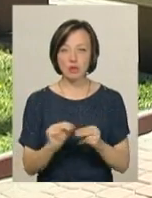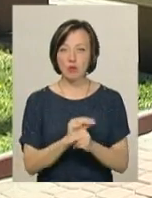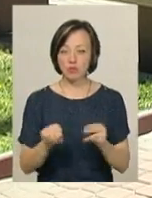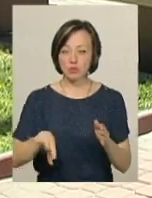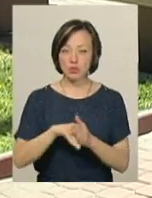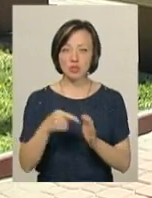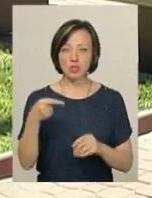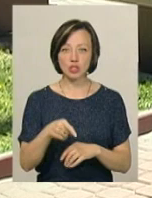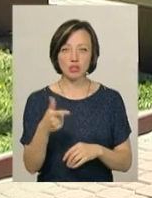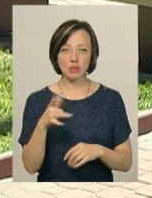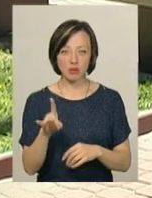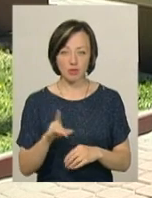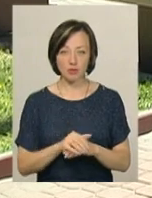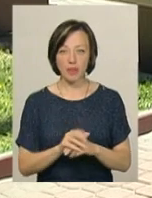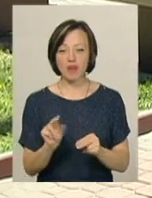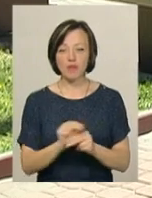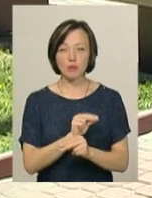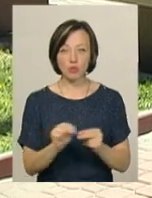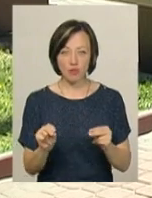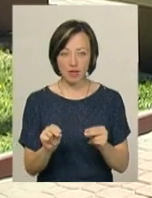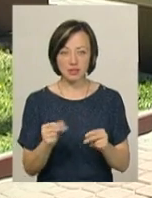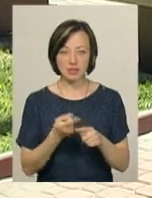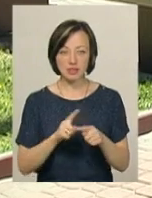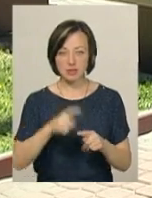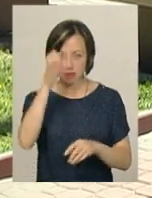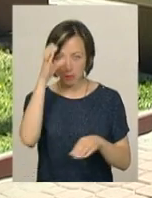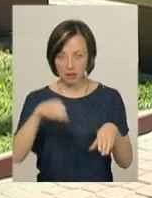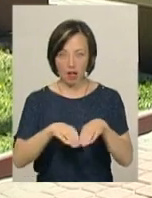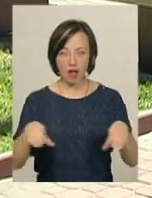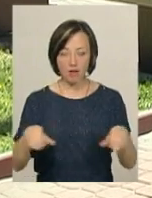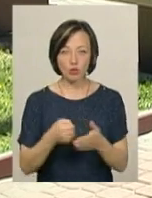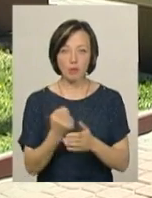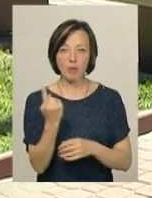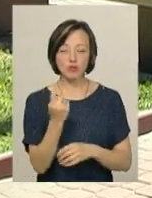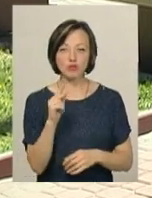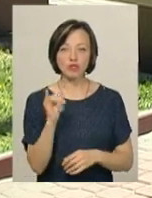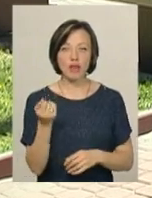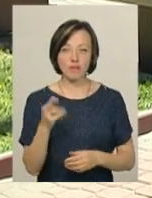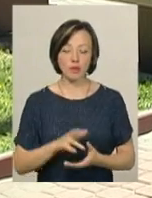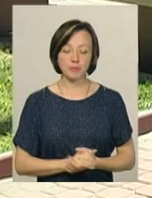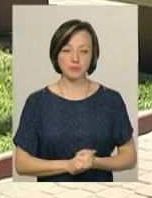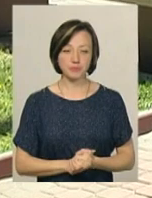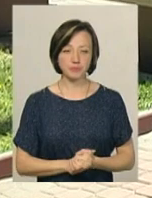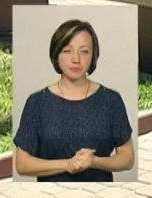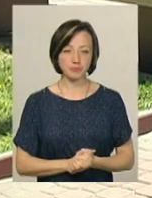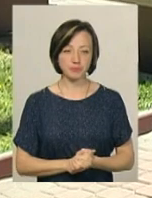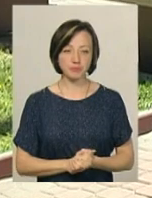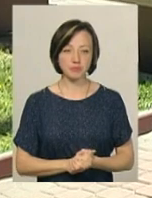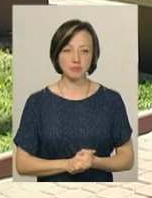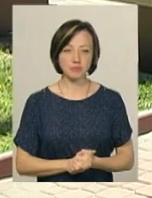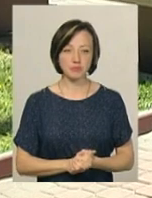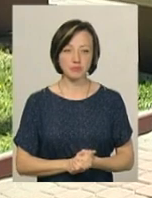обійдеться у тисячу гривень. Відремонтувати смарт-лавки мають до першого червня. Надія Драганчук, Дем'ян Цегольник, Олександр